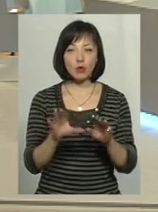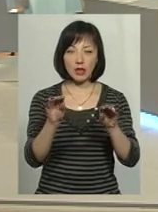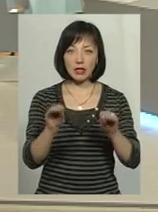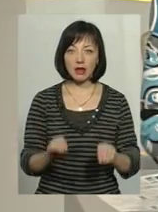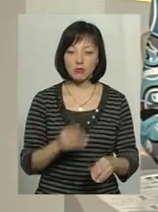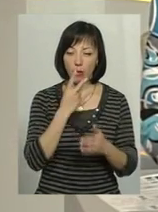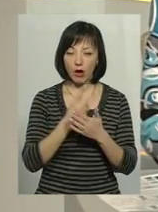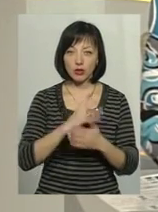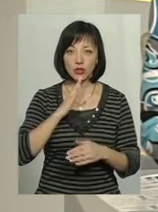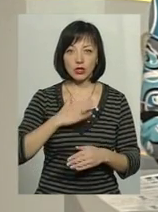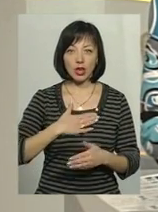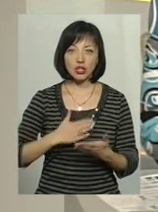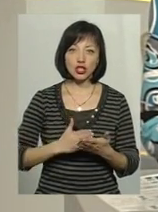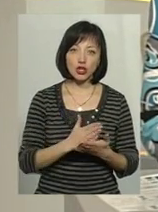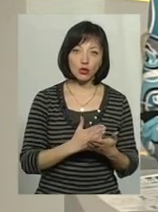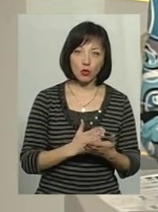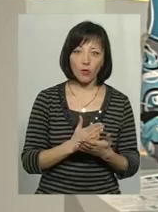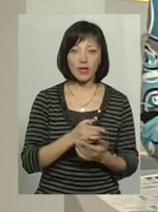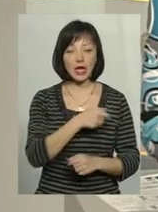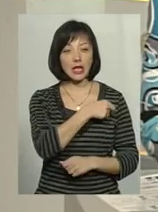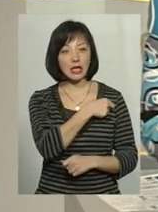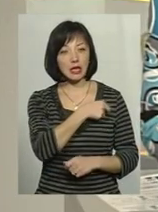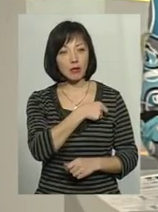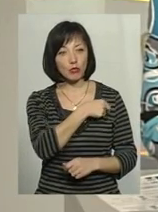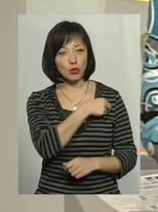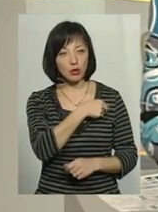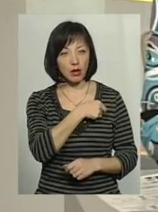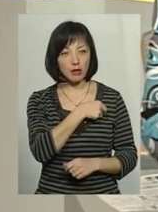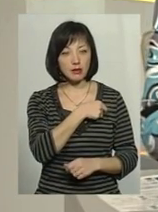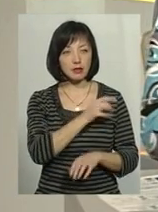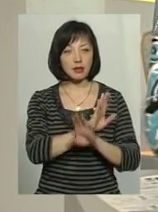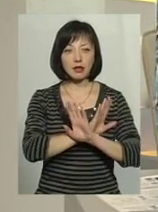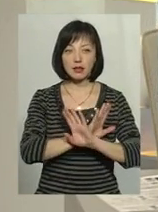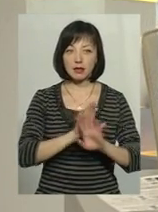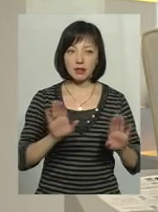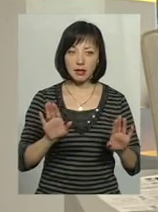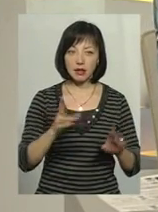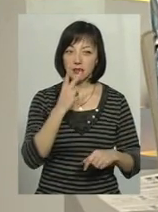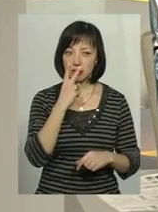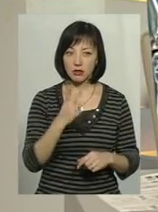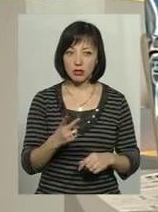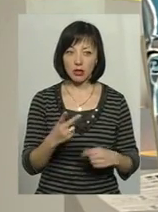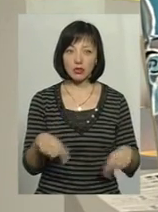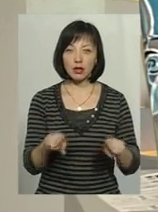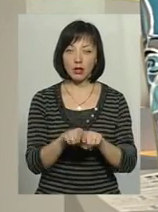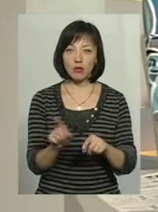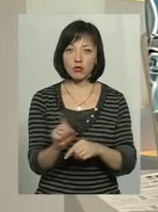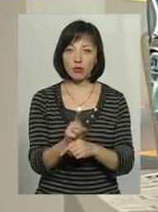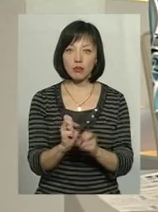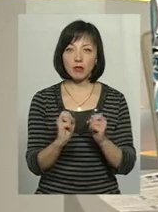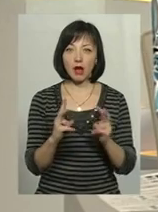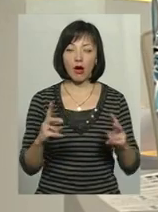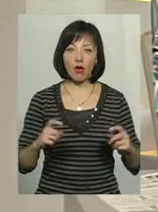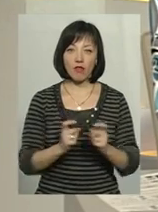наші чиновники, наші депутати не зважають на отаку норму, як конфлікт